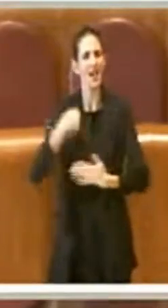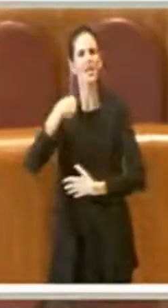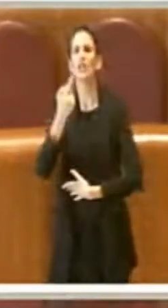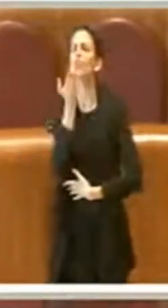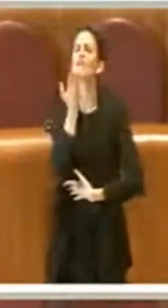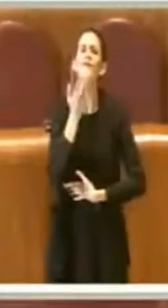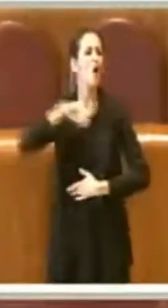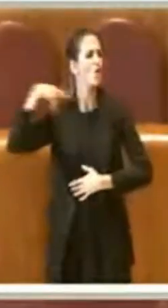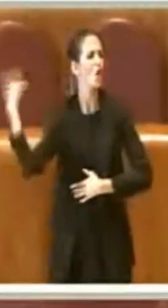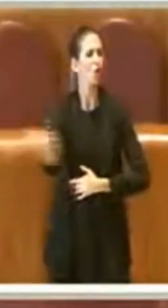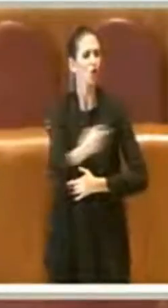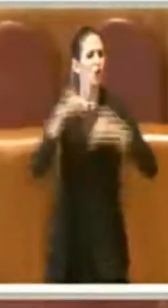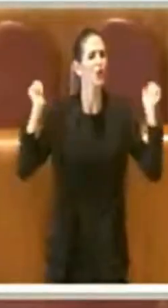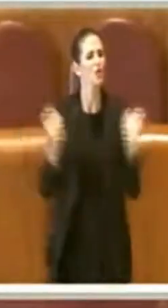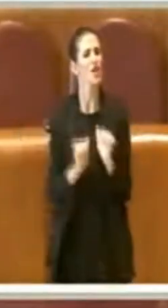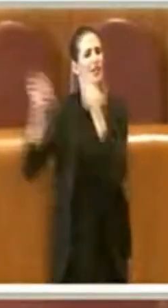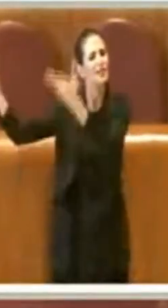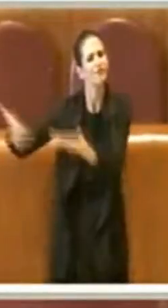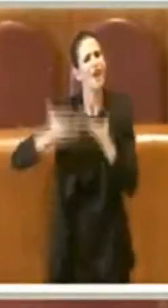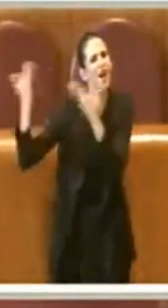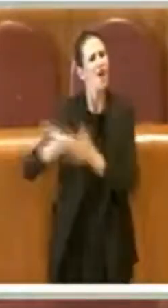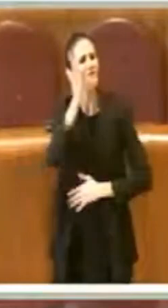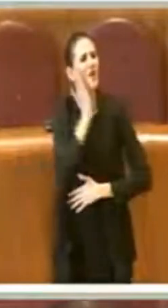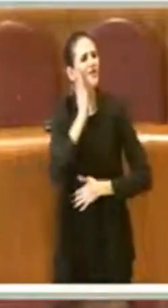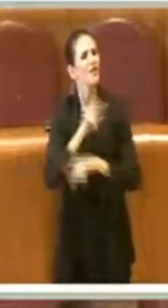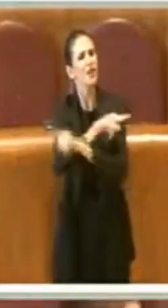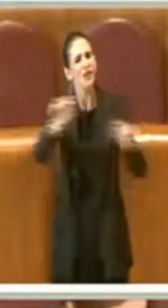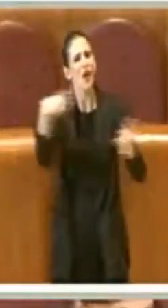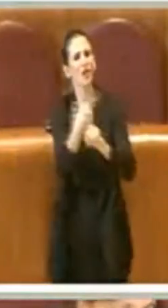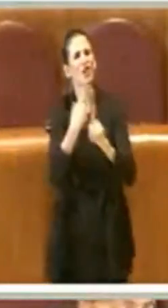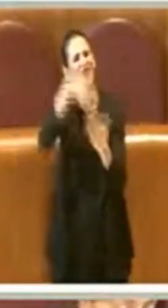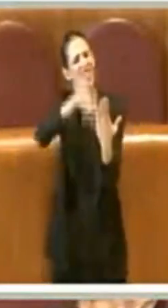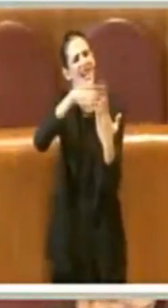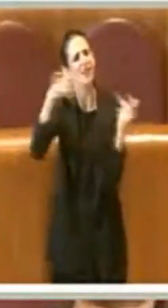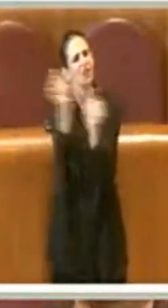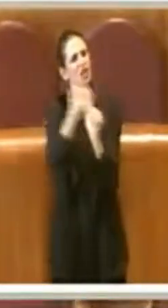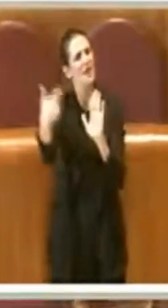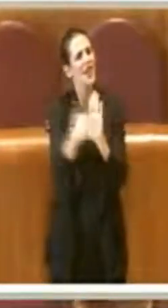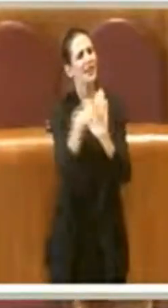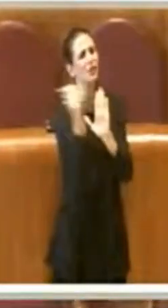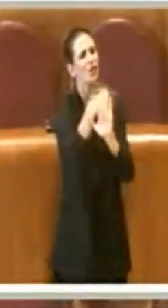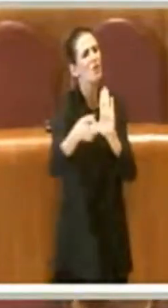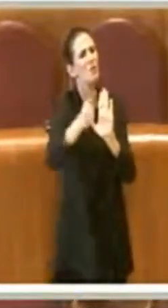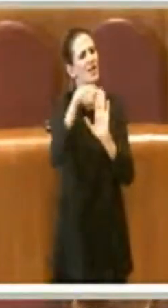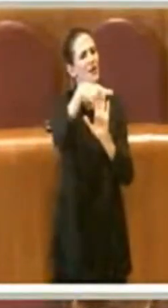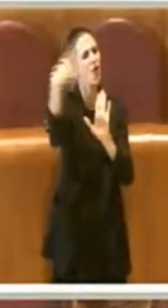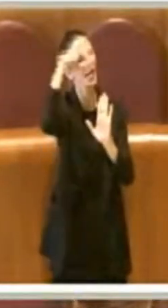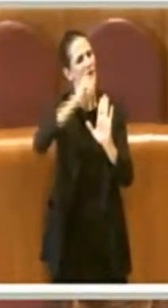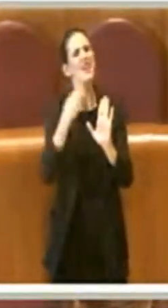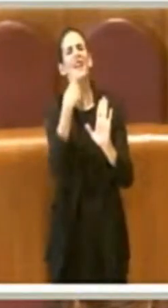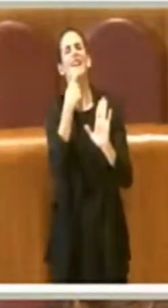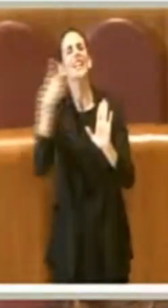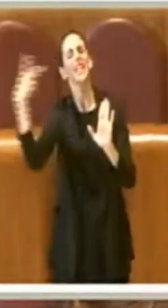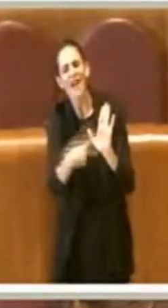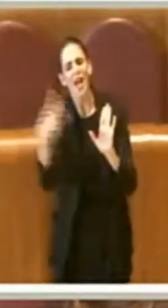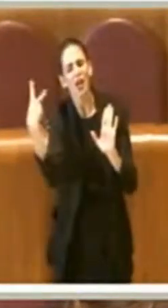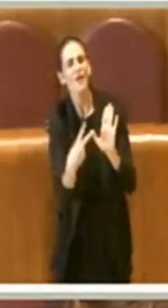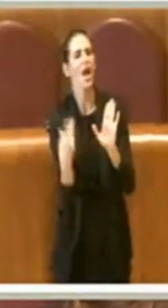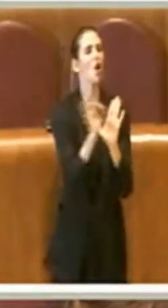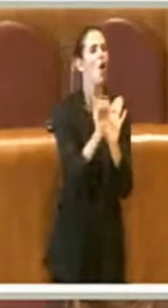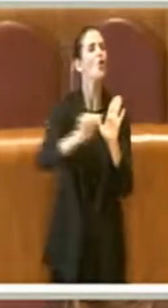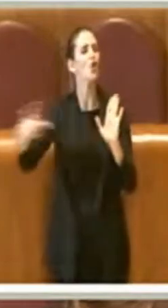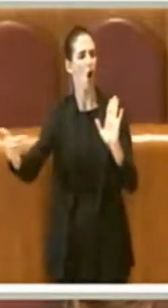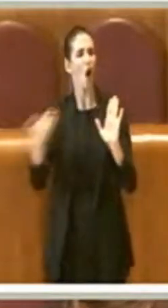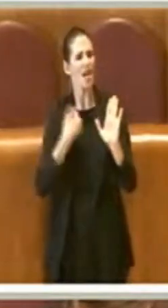cittadini ad andare a leggere solo questo articolo per rendersi conto di chi dice la verità. Ecco, io sono un servitore della